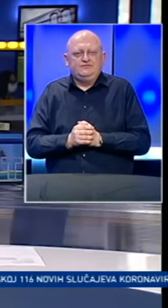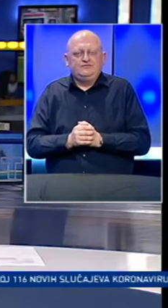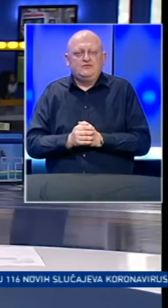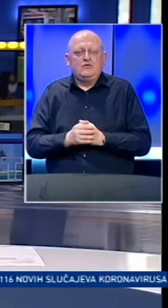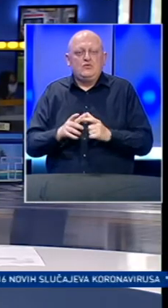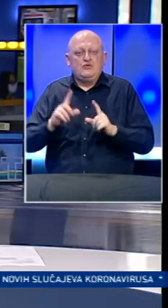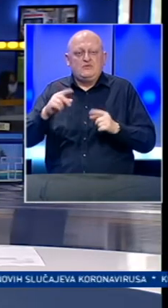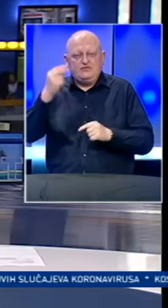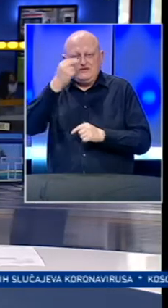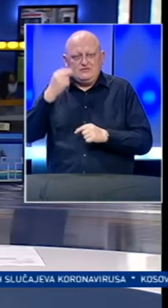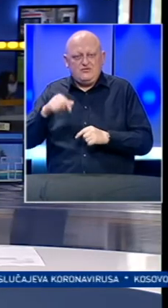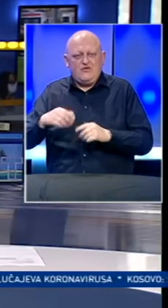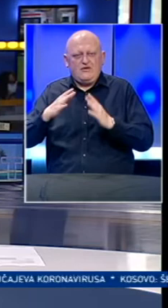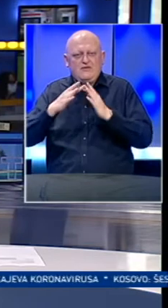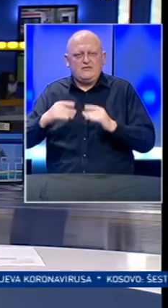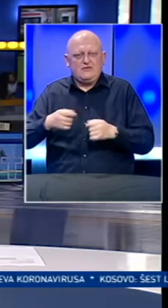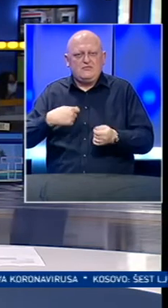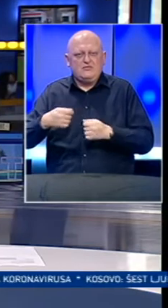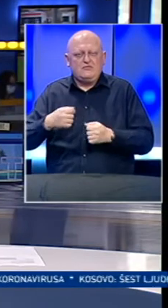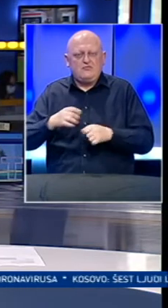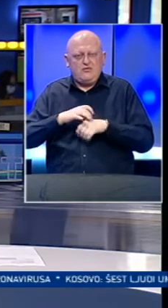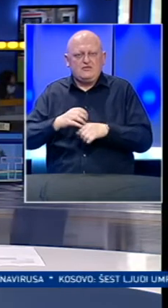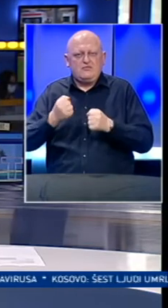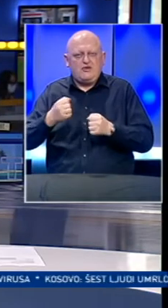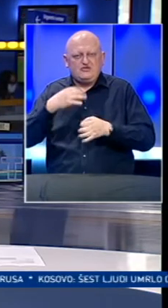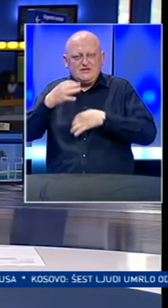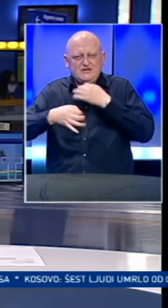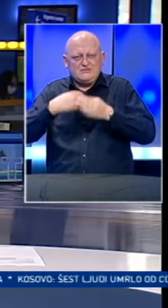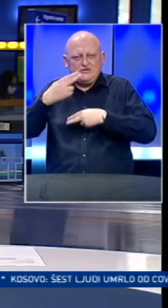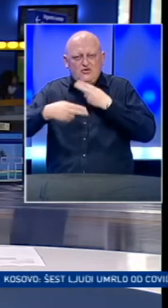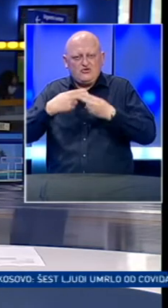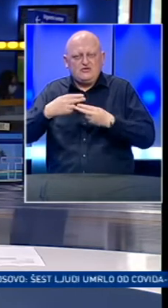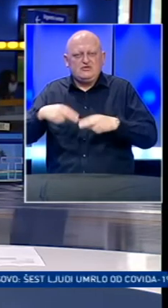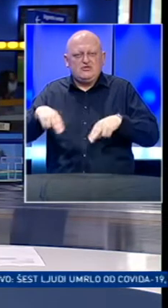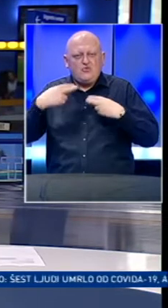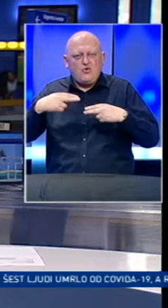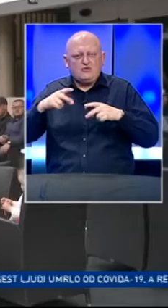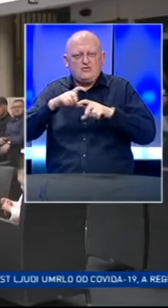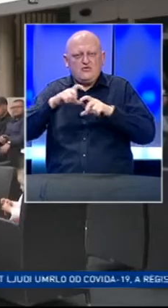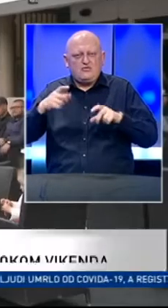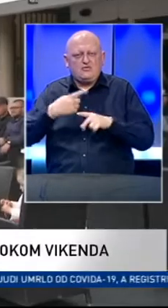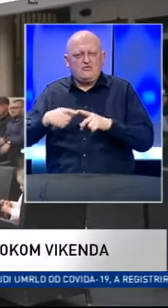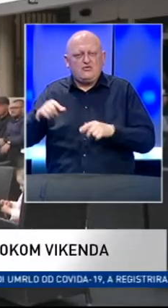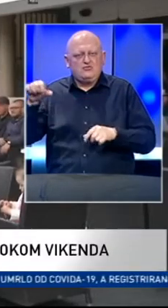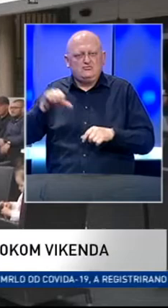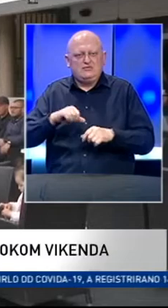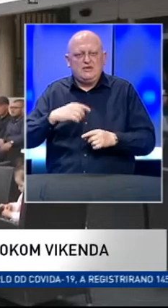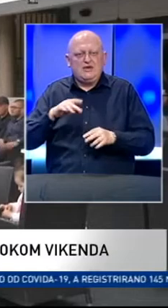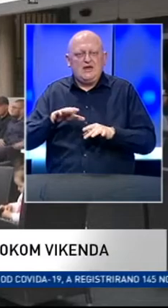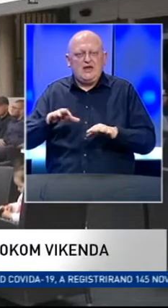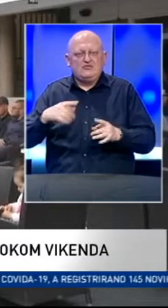U Republici Srpskoj ovog vikenda provode se pojačane inspekcijske kontrole ugostiteljskih objekata zbog pogoršane